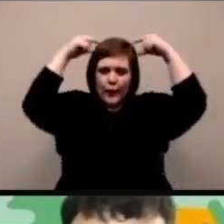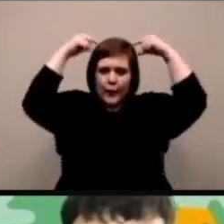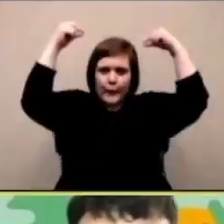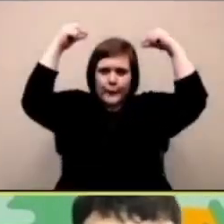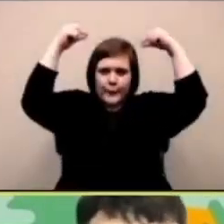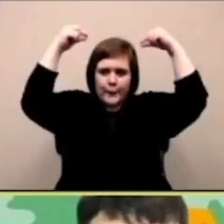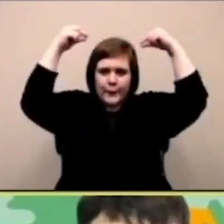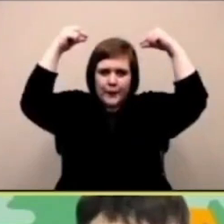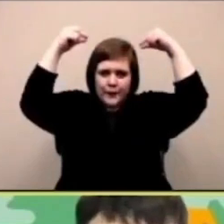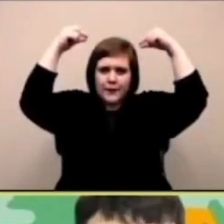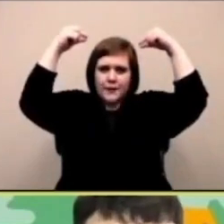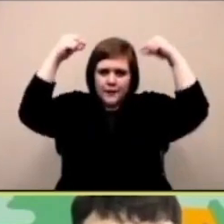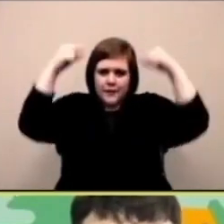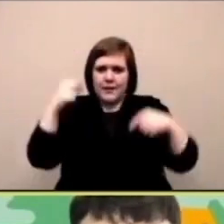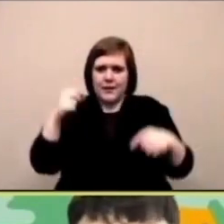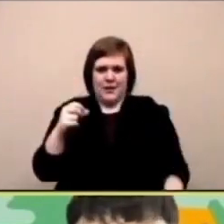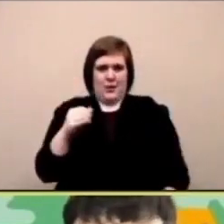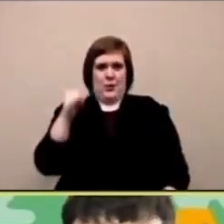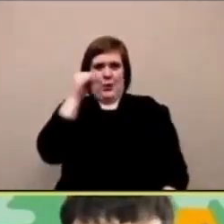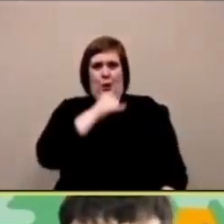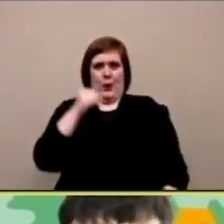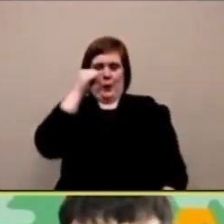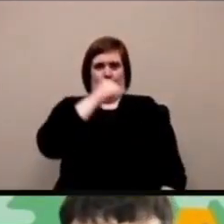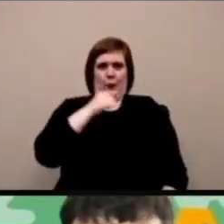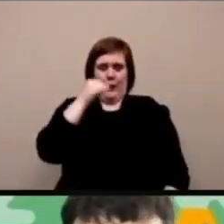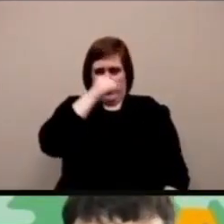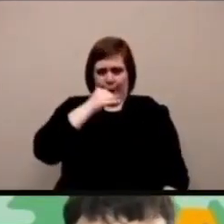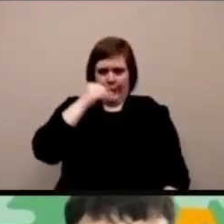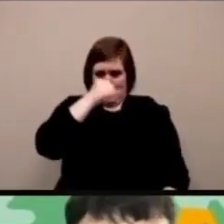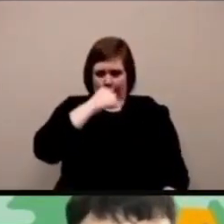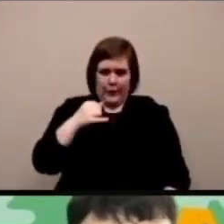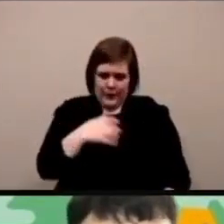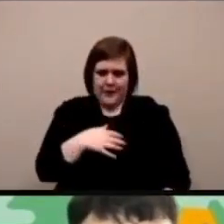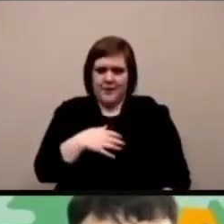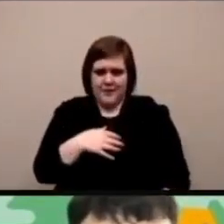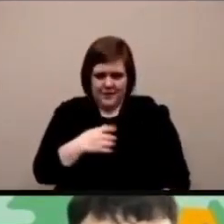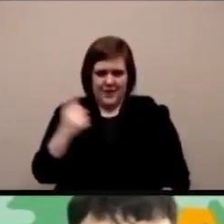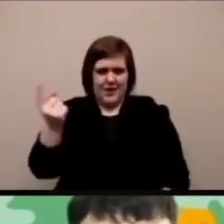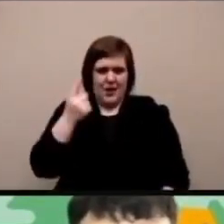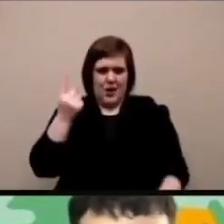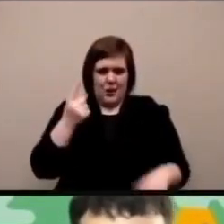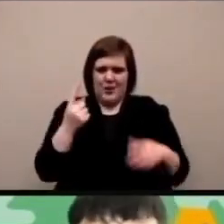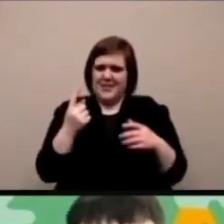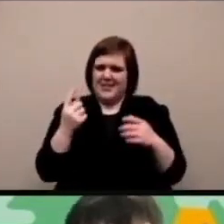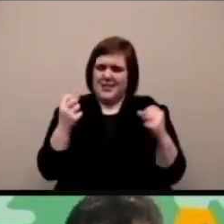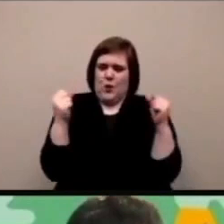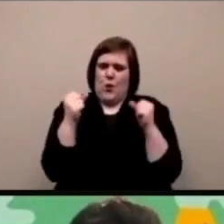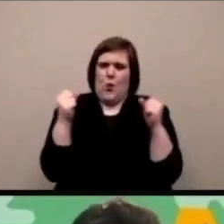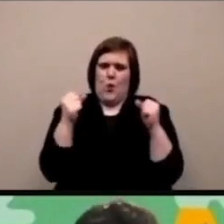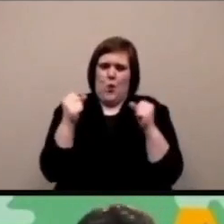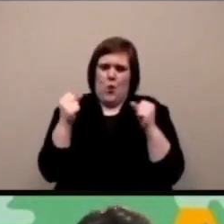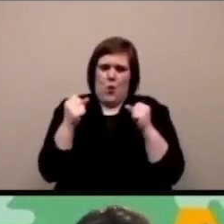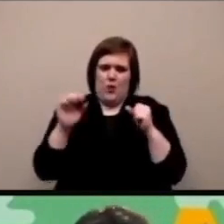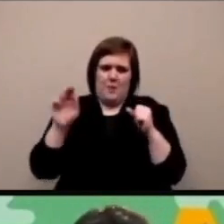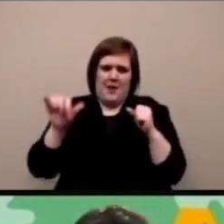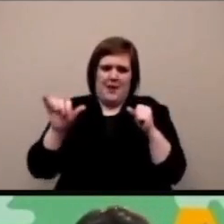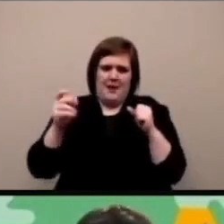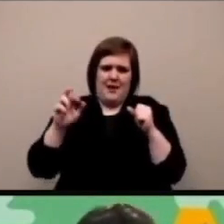ho dovuto copiarti e sarebbe divertente se avessi queste orecchiette di diavola di diavoletta